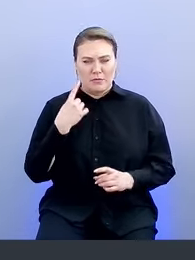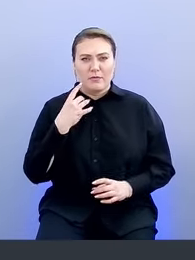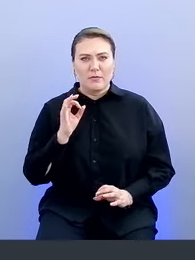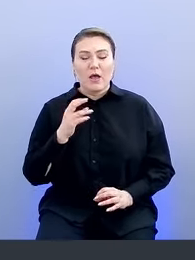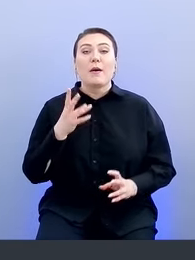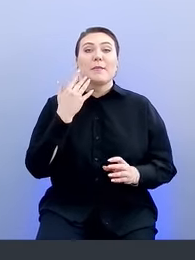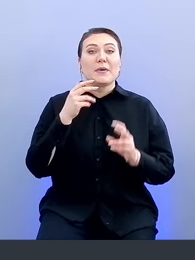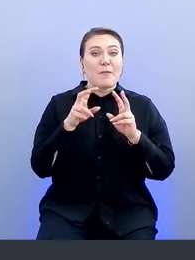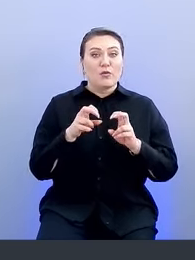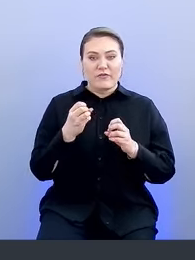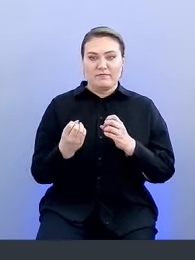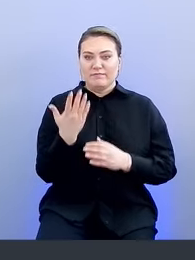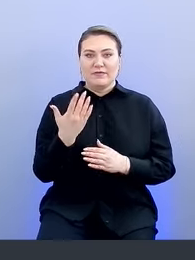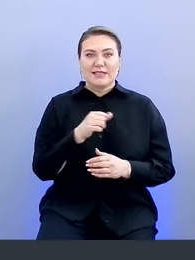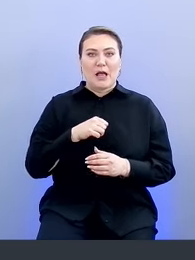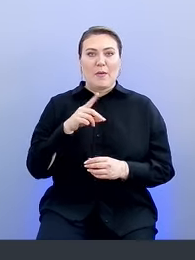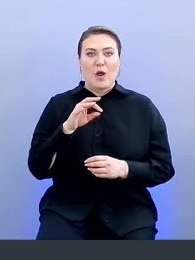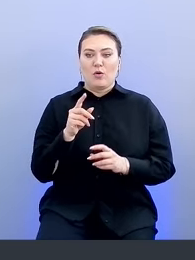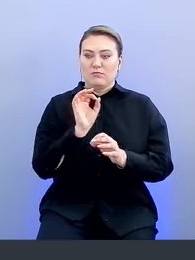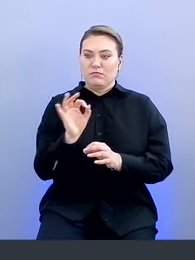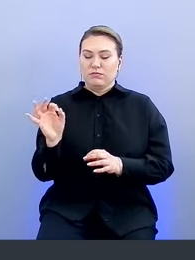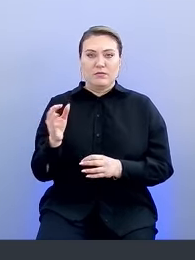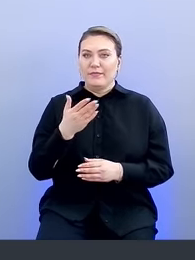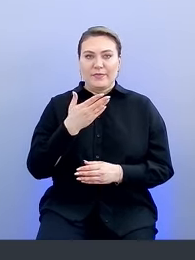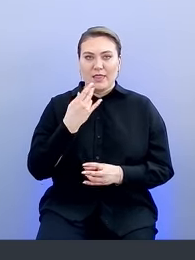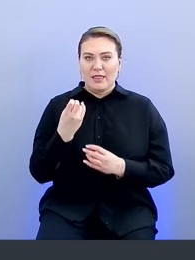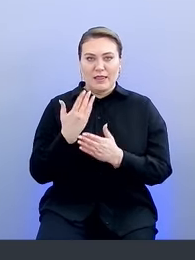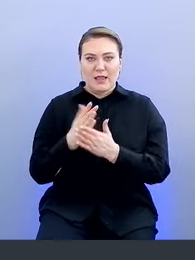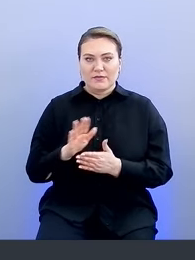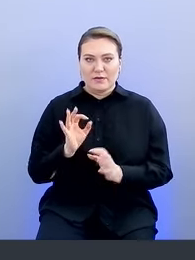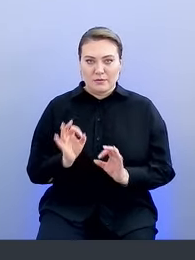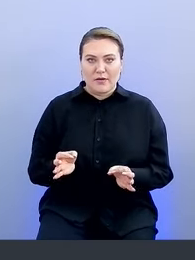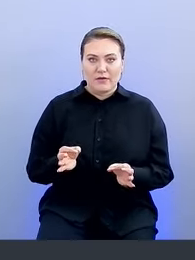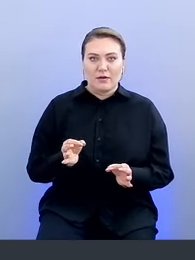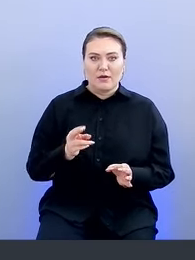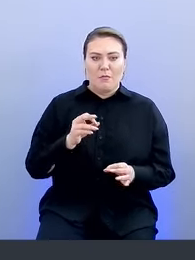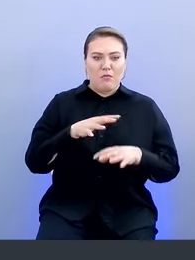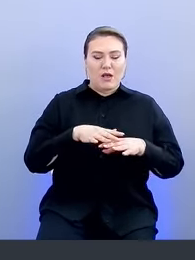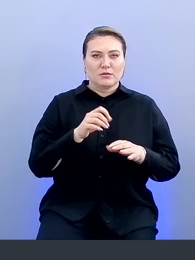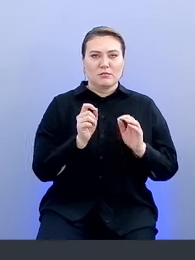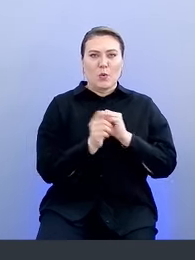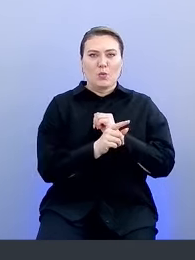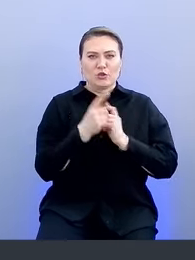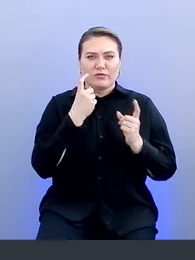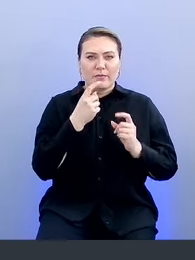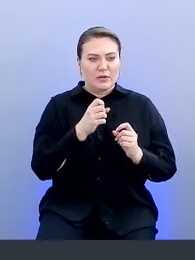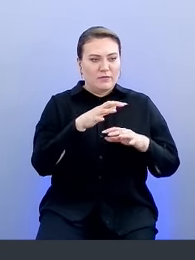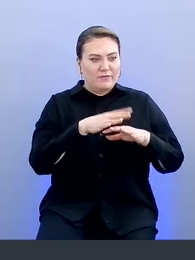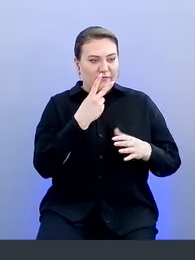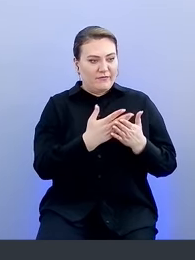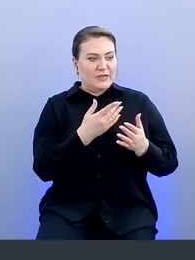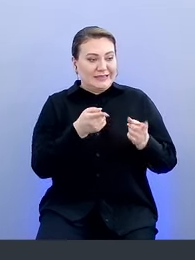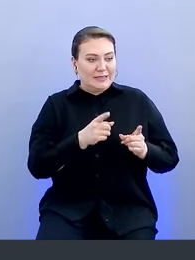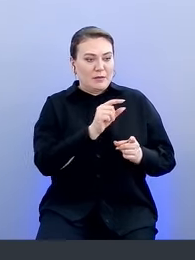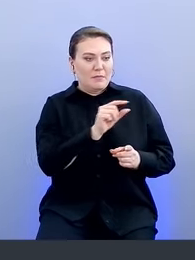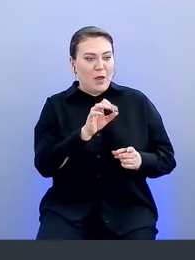поиске вы не светите сами пароли? При поиске где? Ну вот по базам утечек. Внутри инструмента